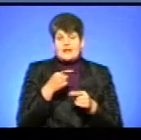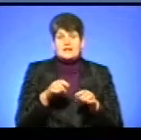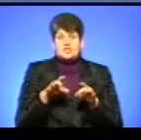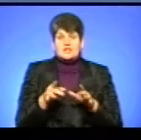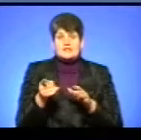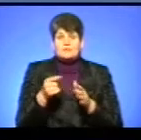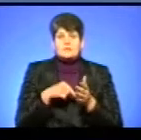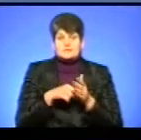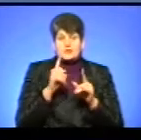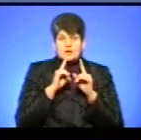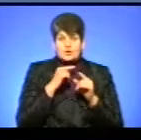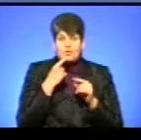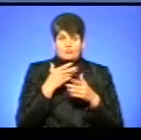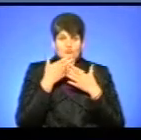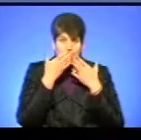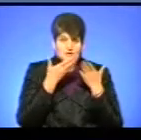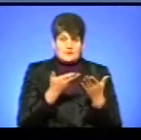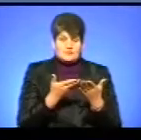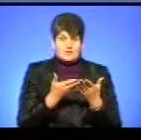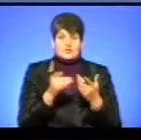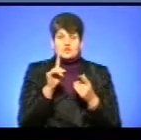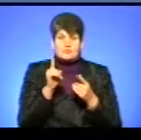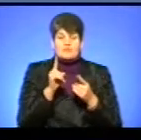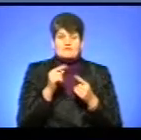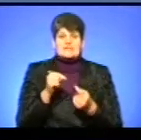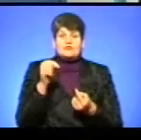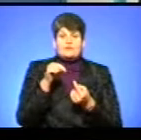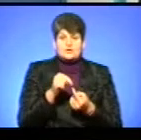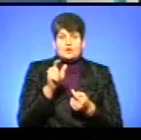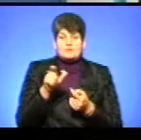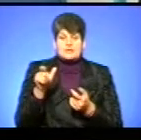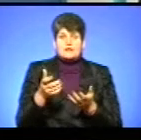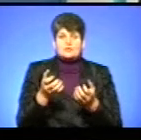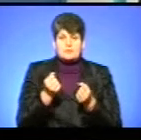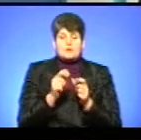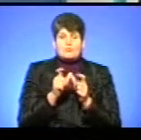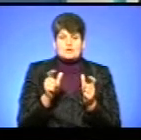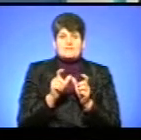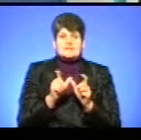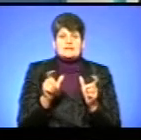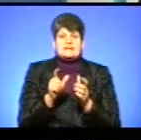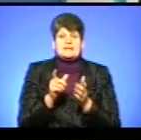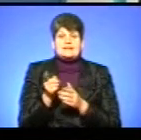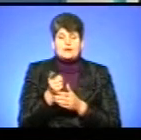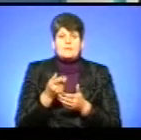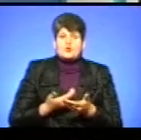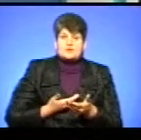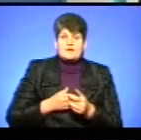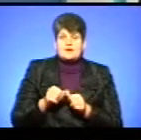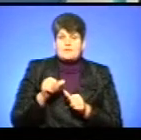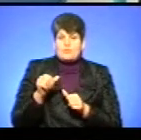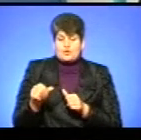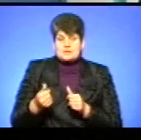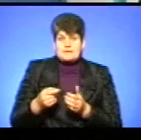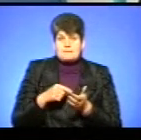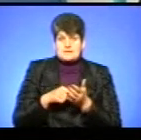ради, встановлює, можу зачитати, що встановити, що громадяни, які отримують послуги в закладах міста Тернополя, але проживають за межами міста